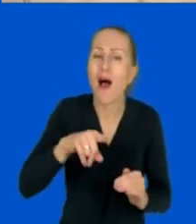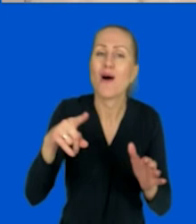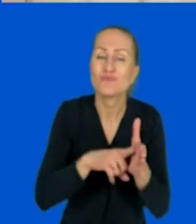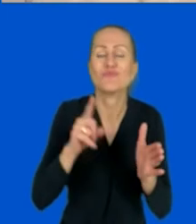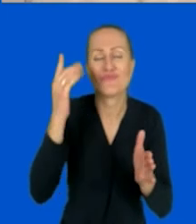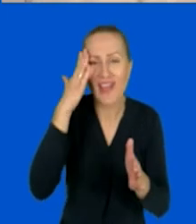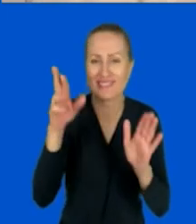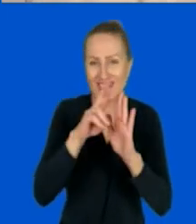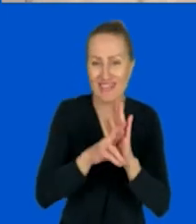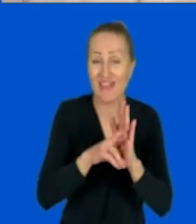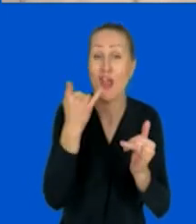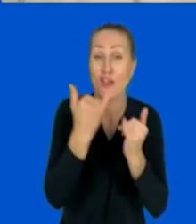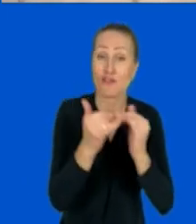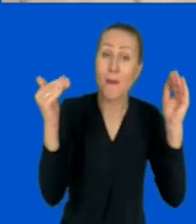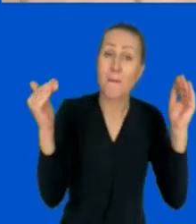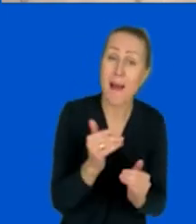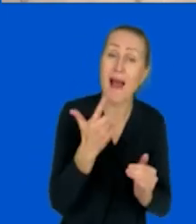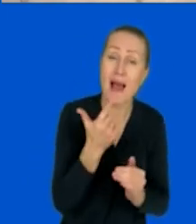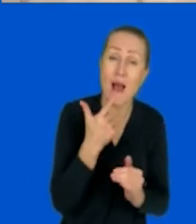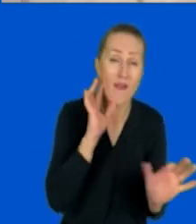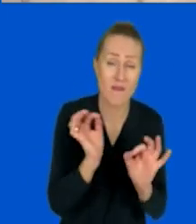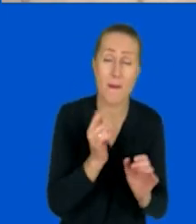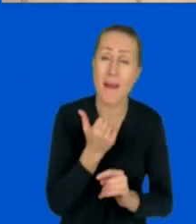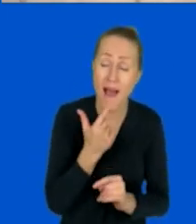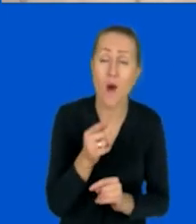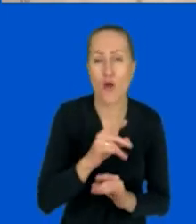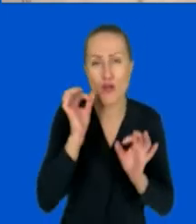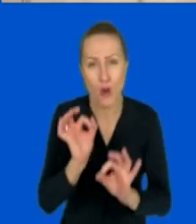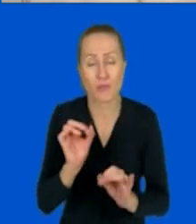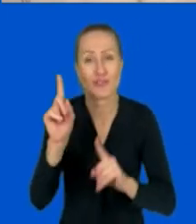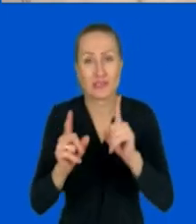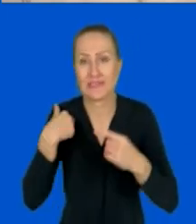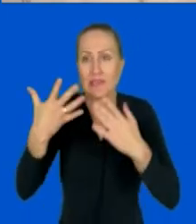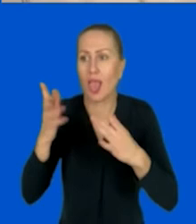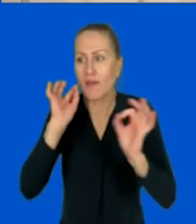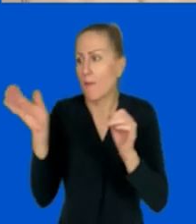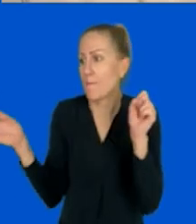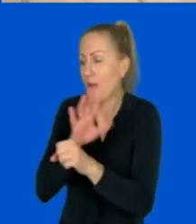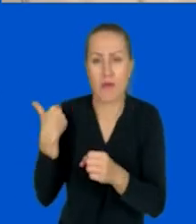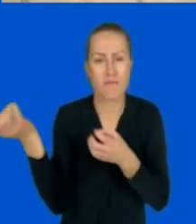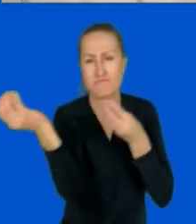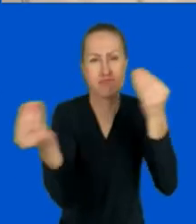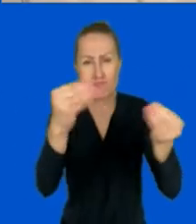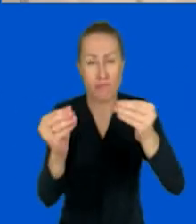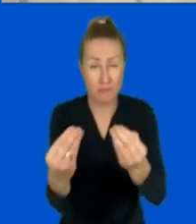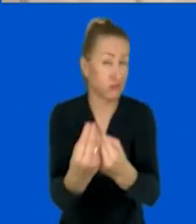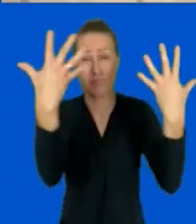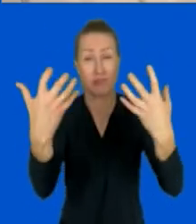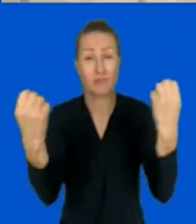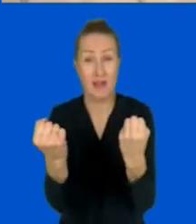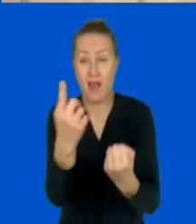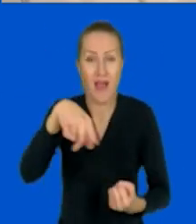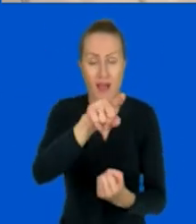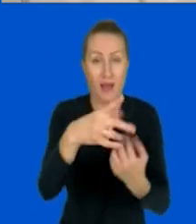more. Często mamy ochotę wpakować do prezentacji wszystko, co się da i mamy nadzieję, że uczestnicy